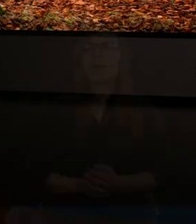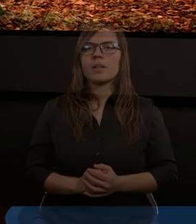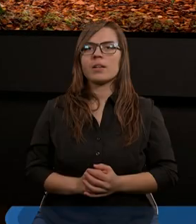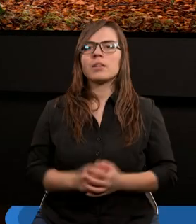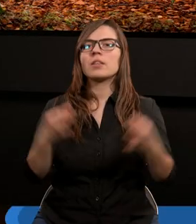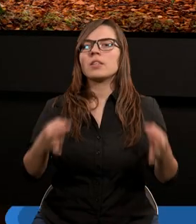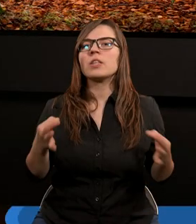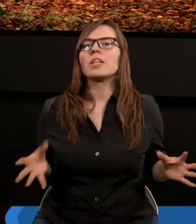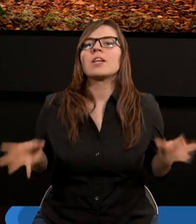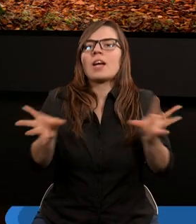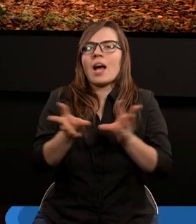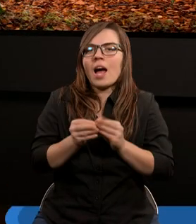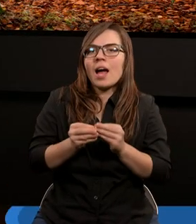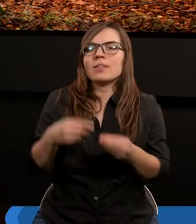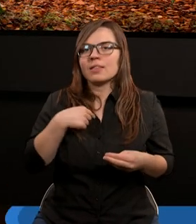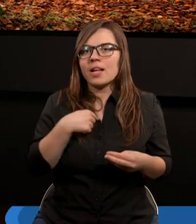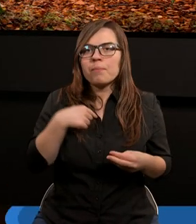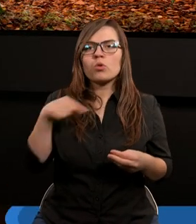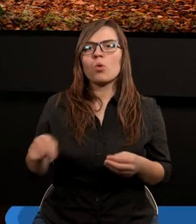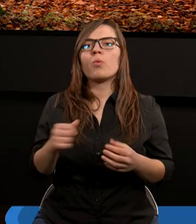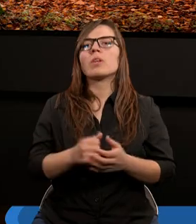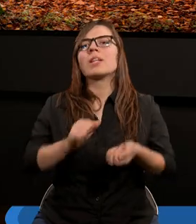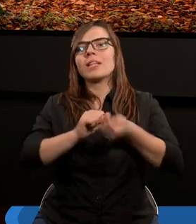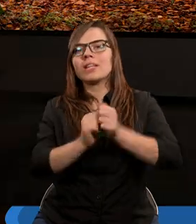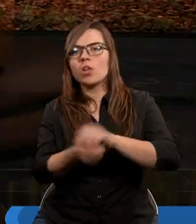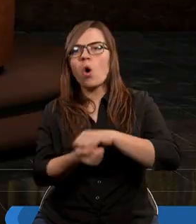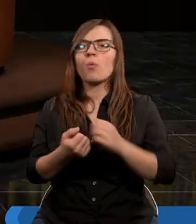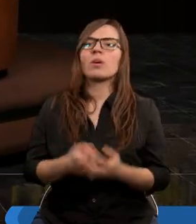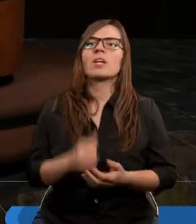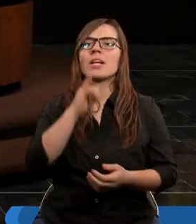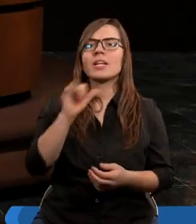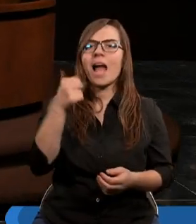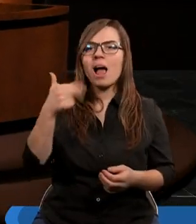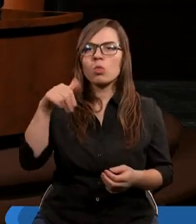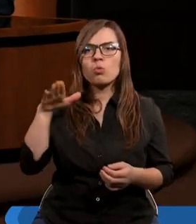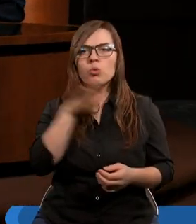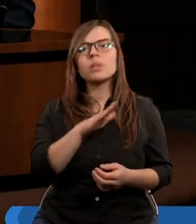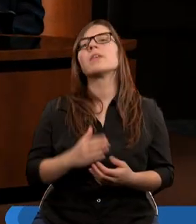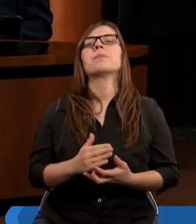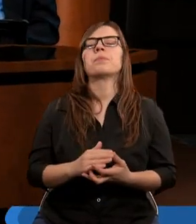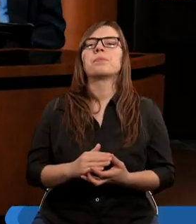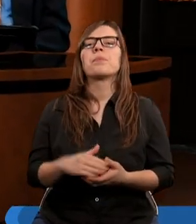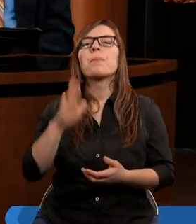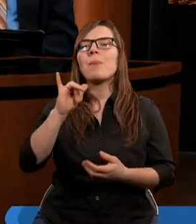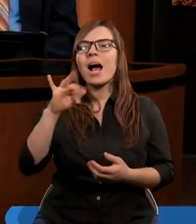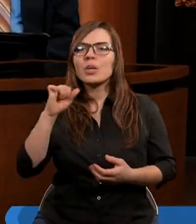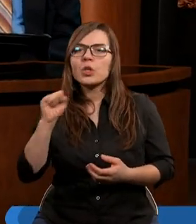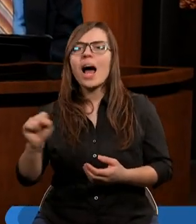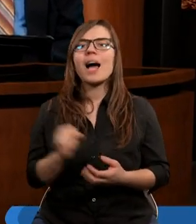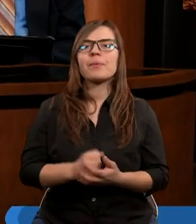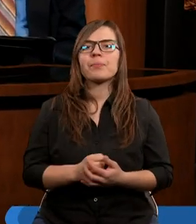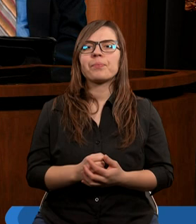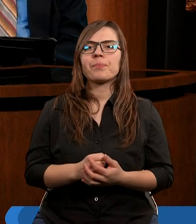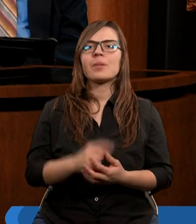Dzisiaj wraz ze mną są Janusz, Basia,